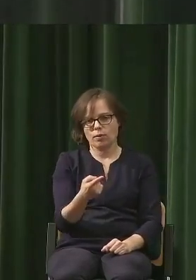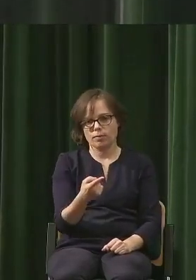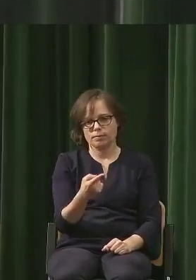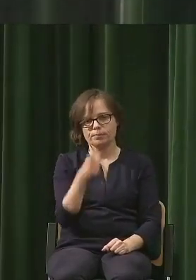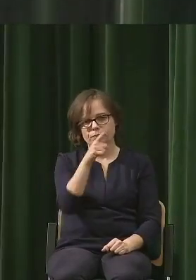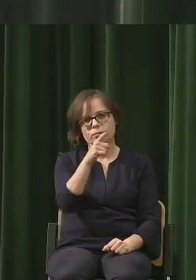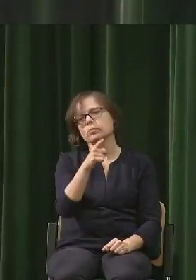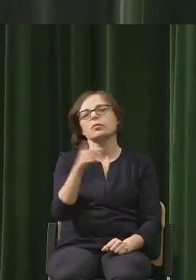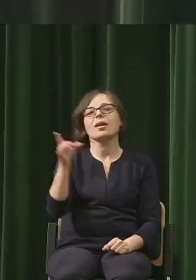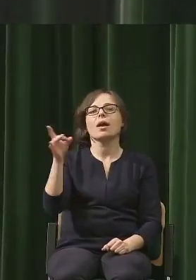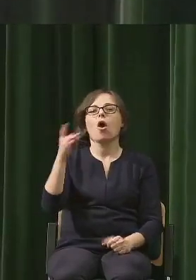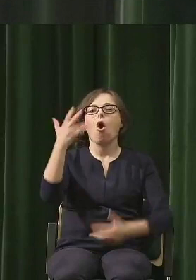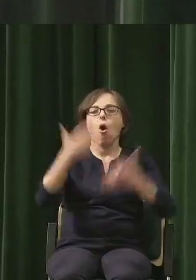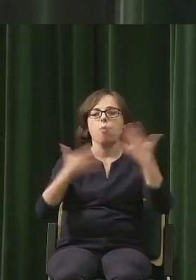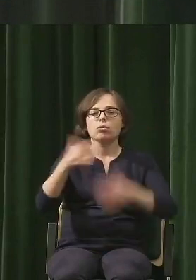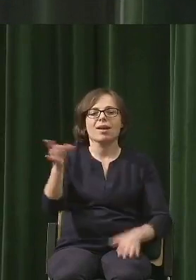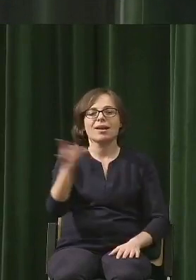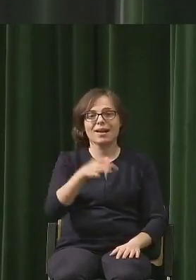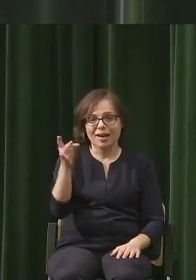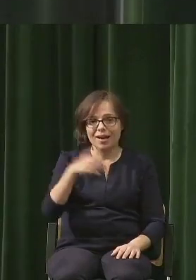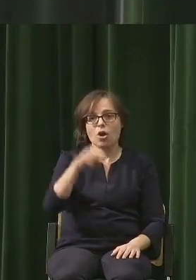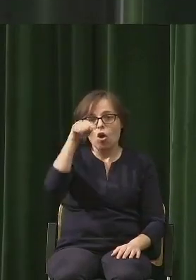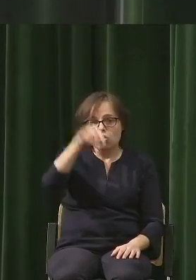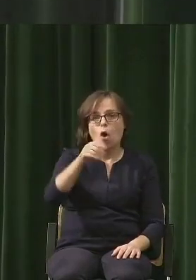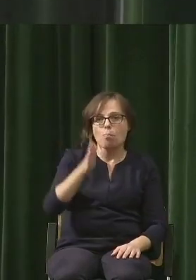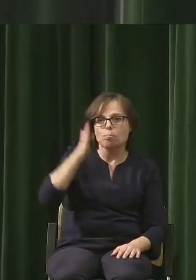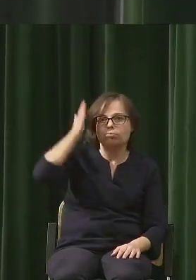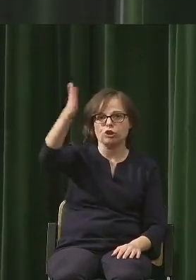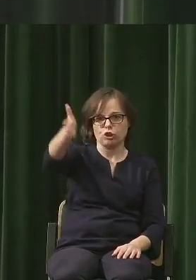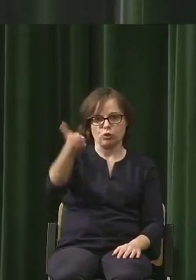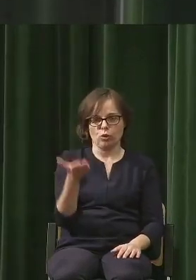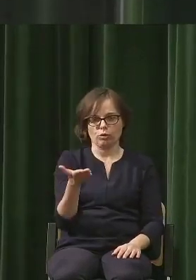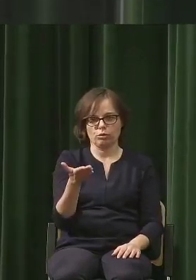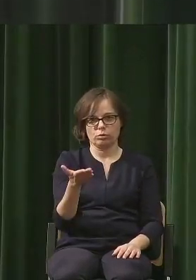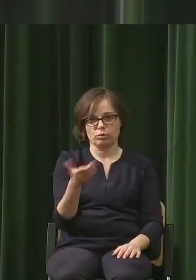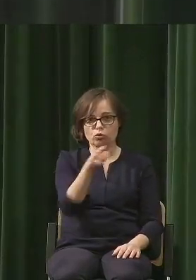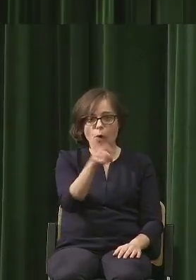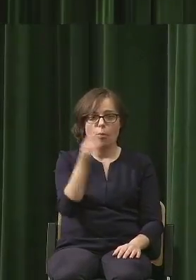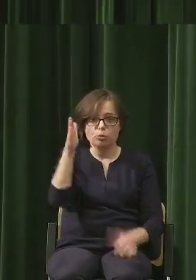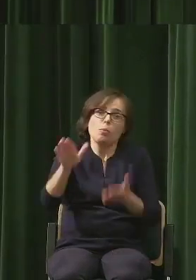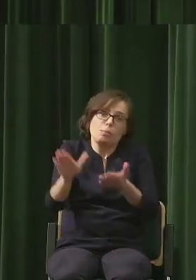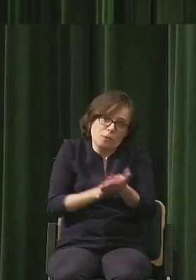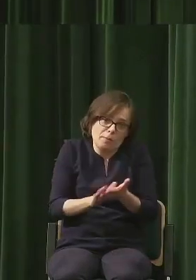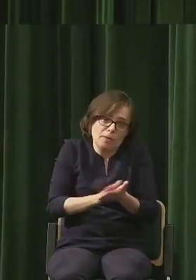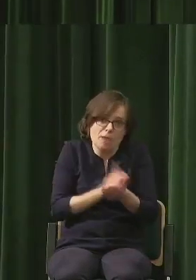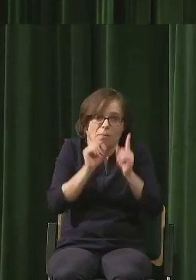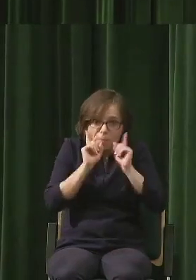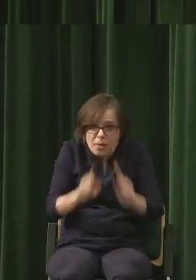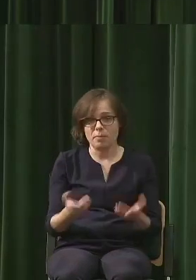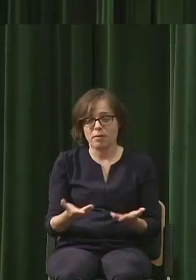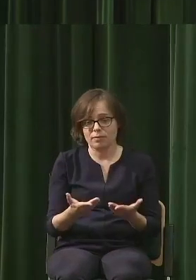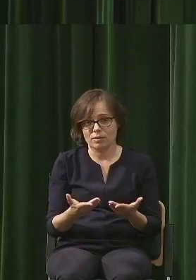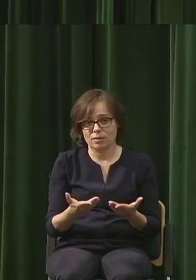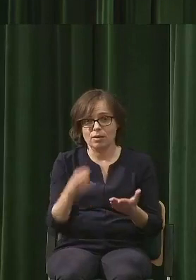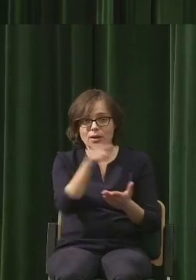gry komputerowe są przyszłością narodu. Przepraszam, ale naprawdę to, co one ze sobą